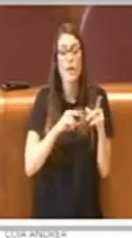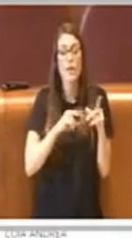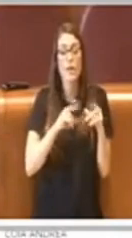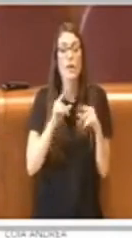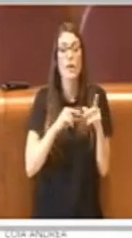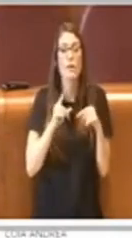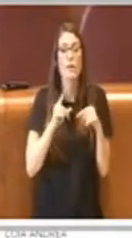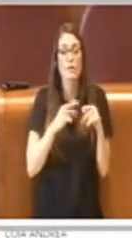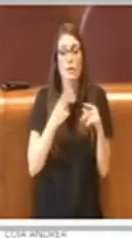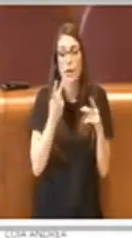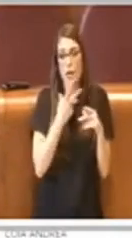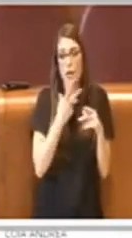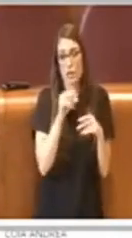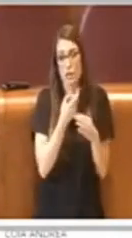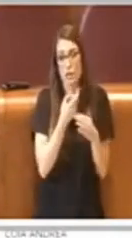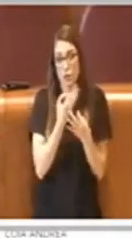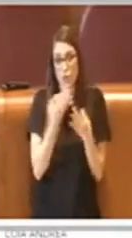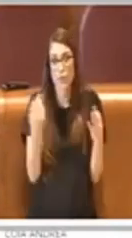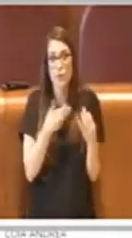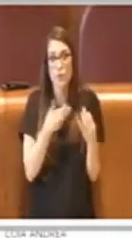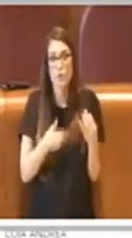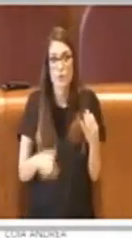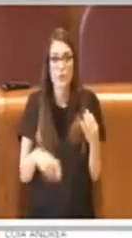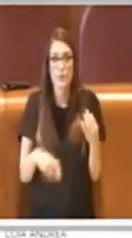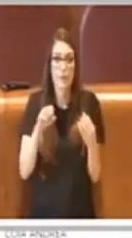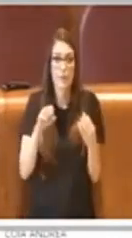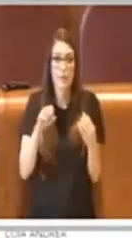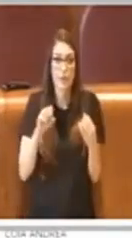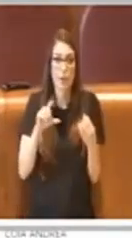bene il consigliere Peronzi, a nome di…